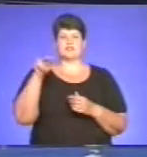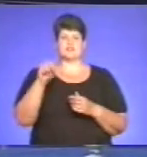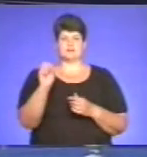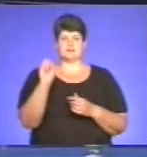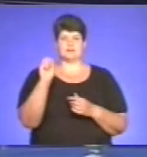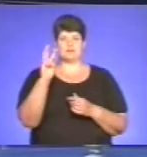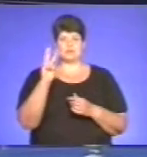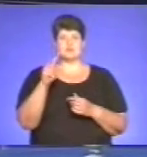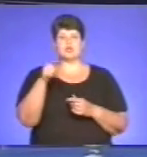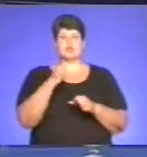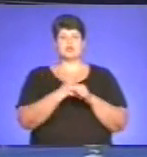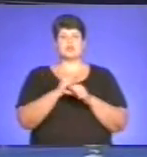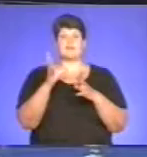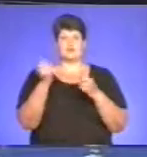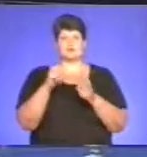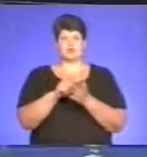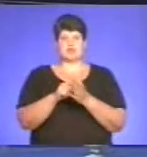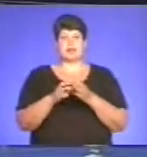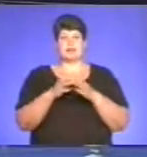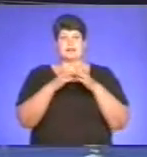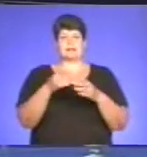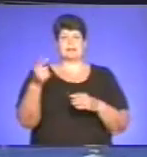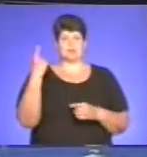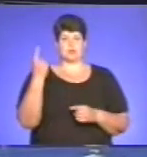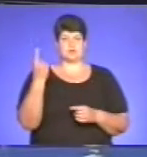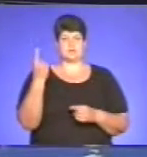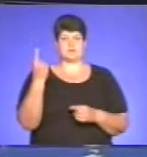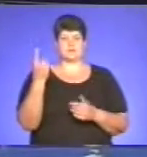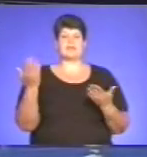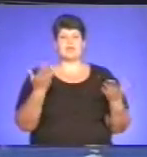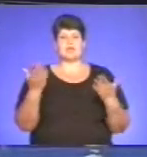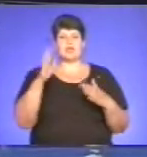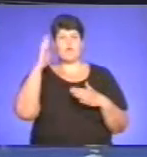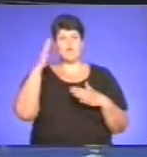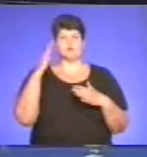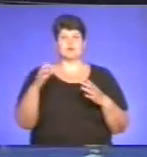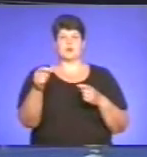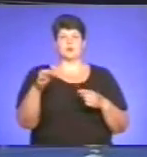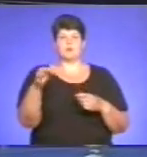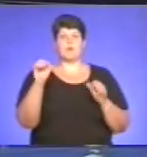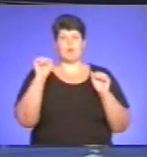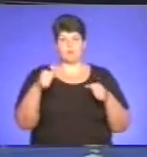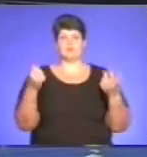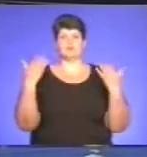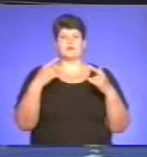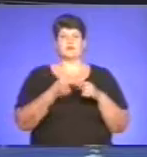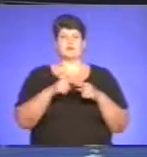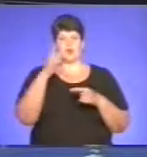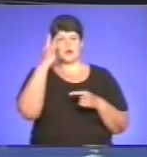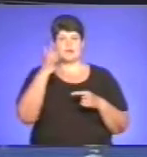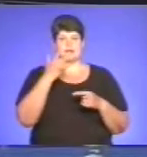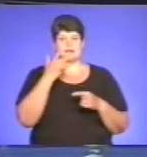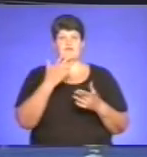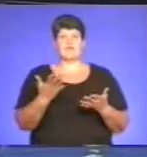її роботі візьме участь делегація Тернопільської області. На яких водних об'єктах Тернопільщини безпечно відпочивати цього літа, з